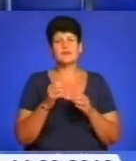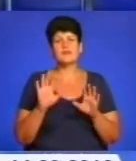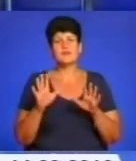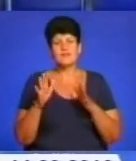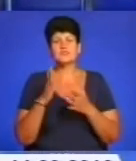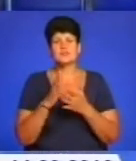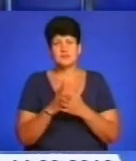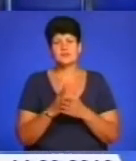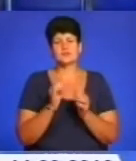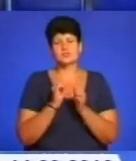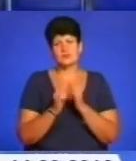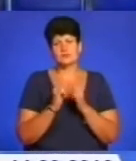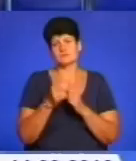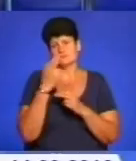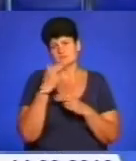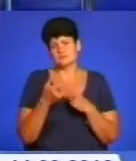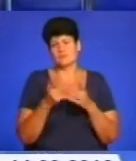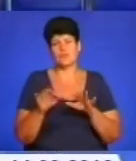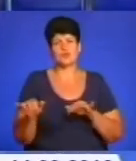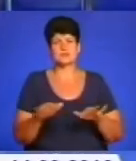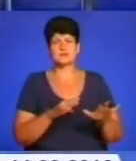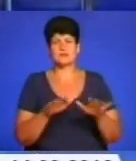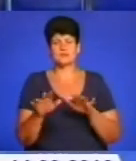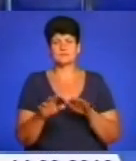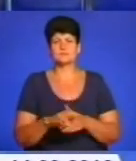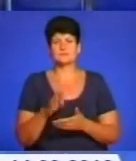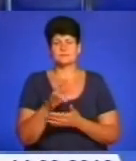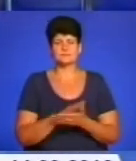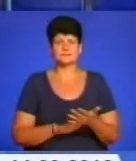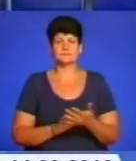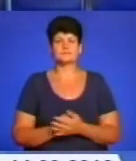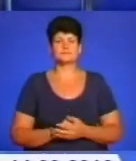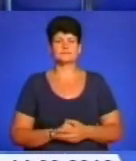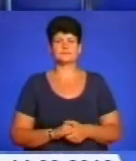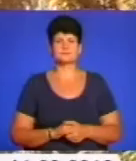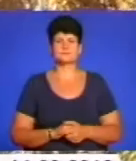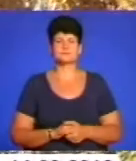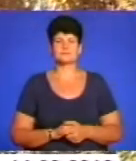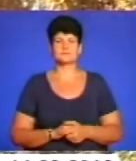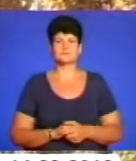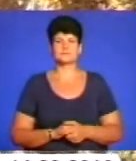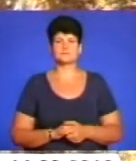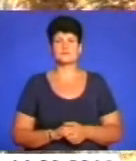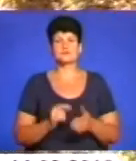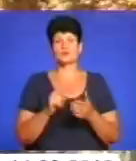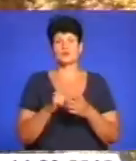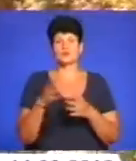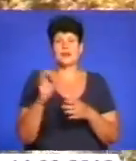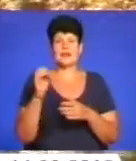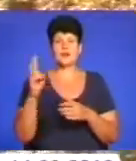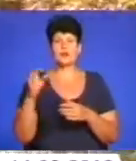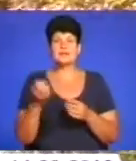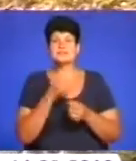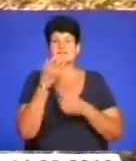аномальним, а звичним природним процесом. Подробиці дізнавалася Марта Журавель. З точки зору екології,